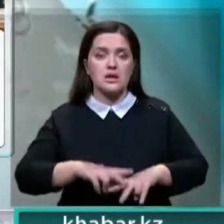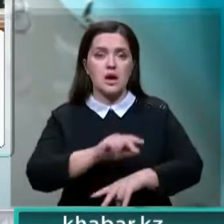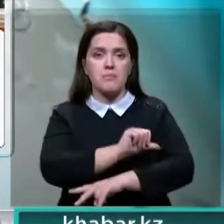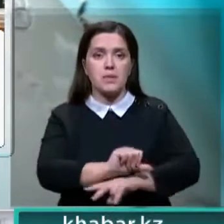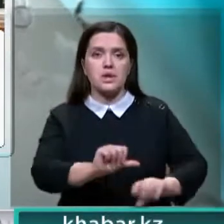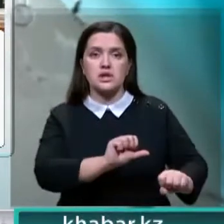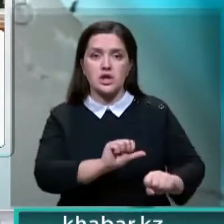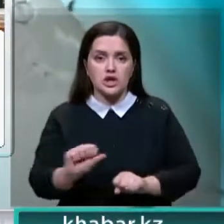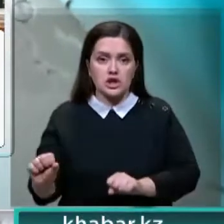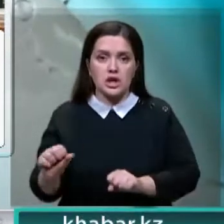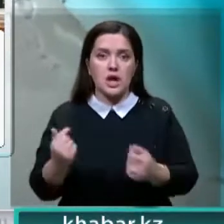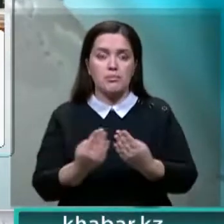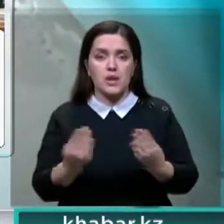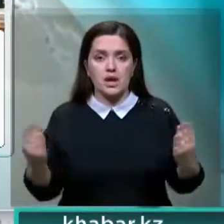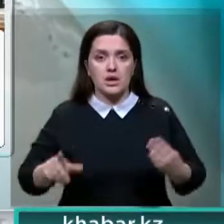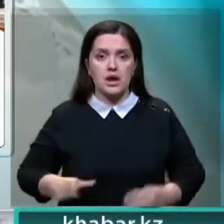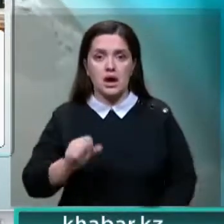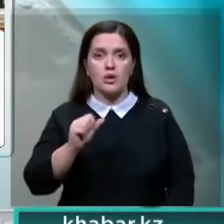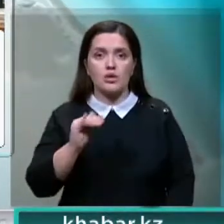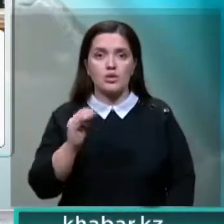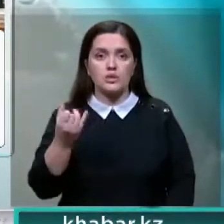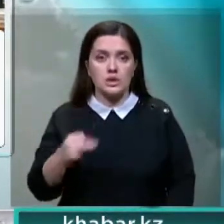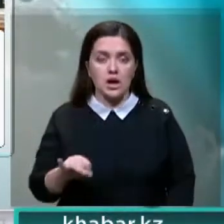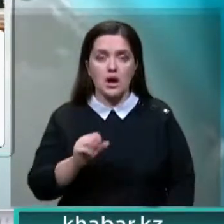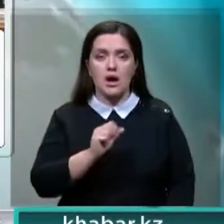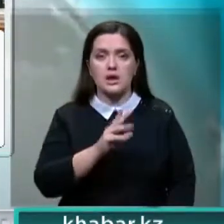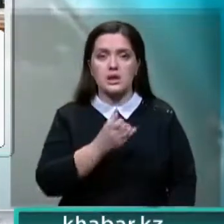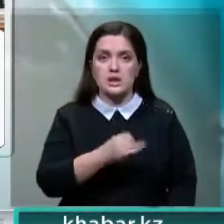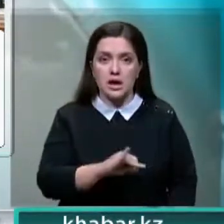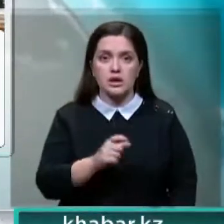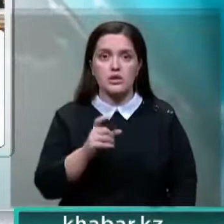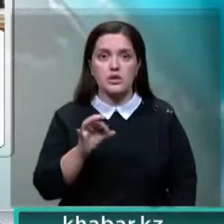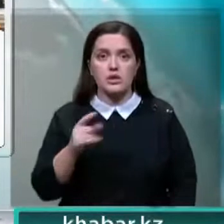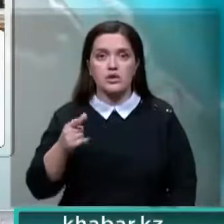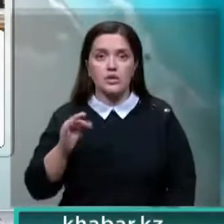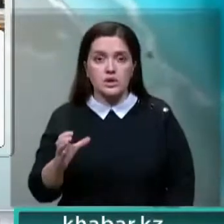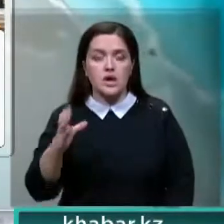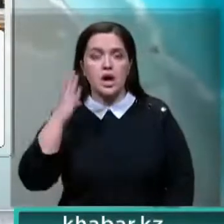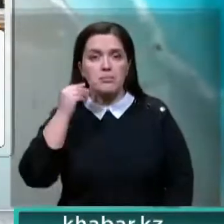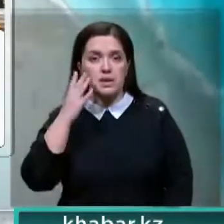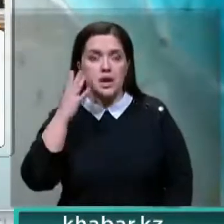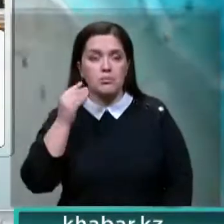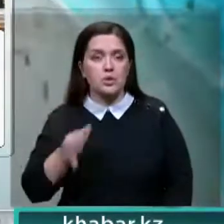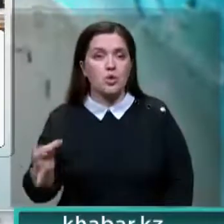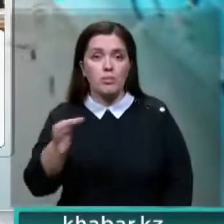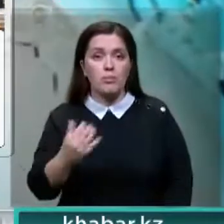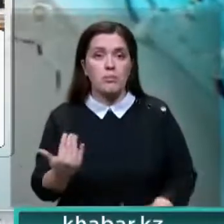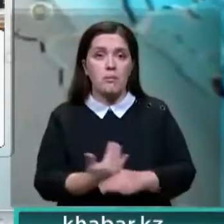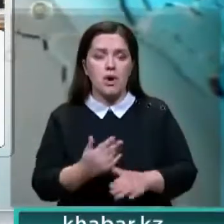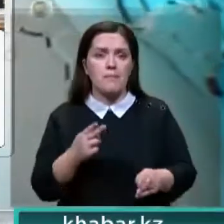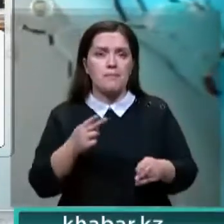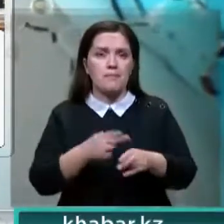берегозащитных сооружений и плотин на реках Аюсай, Аксай, Харгос, Валматы и Алматинской области. Они помогут